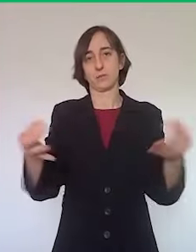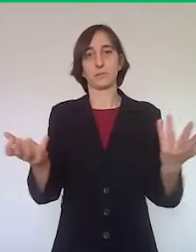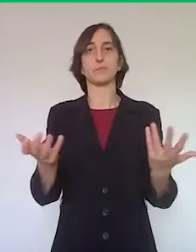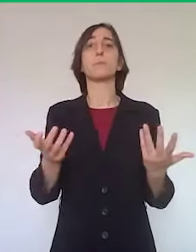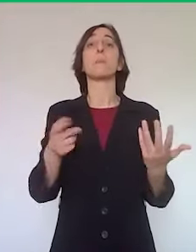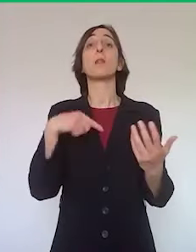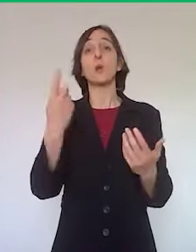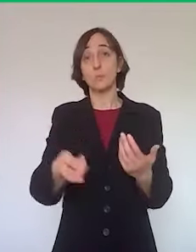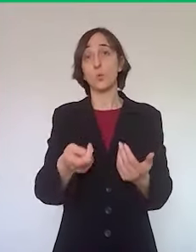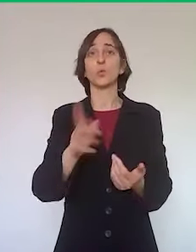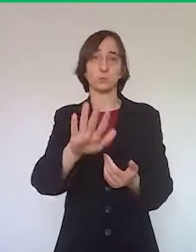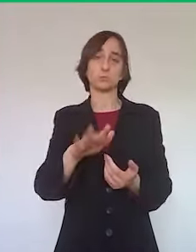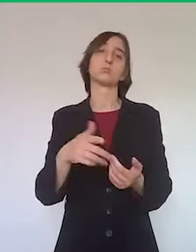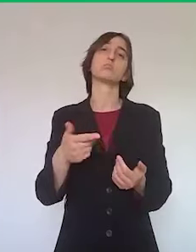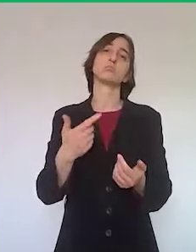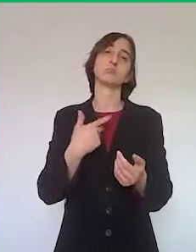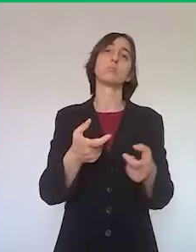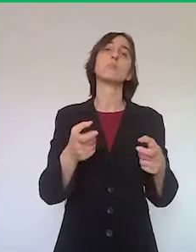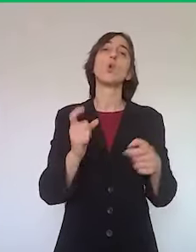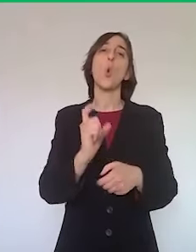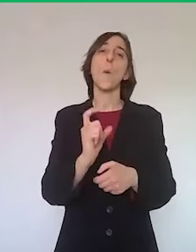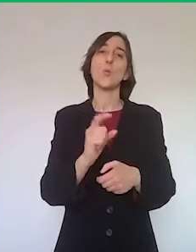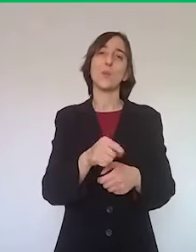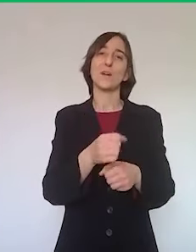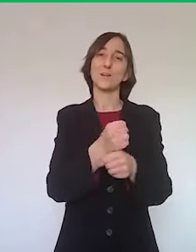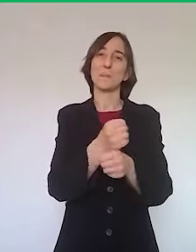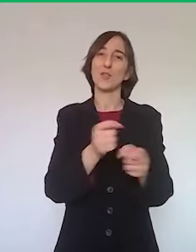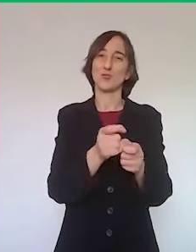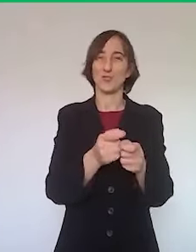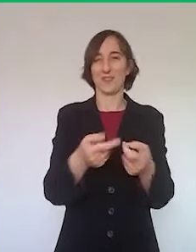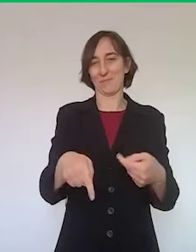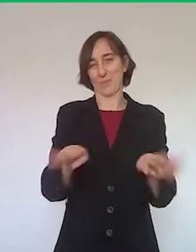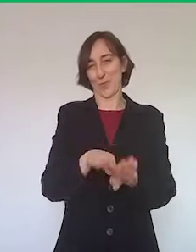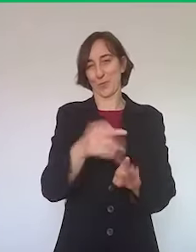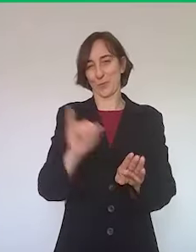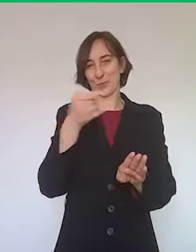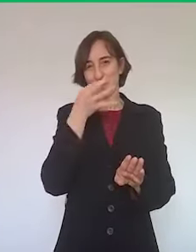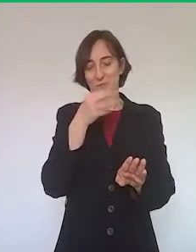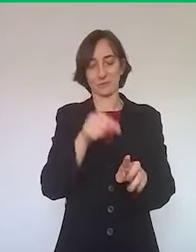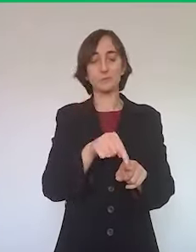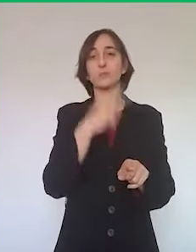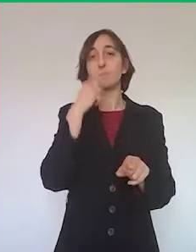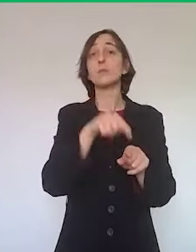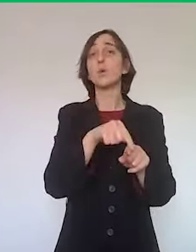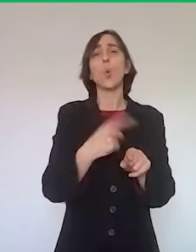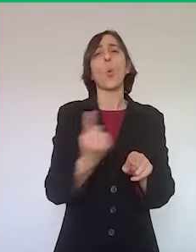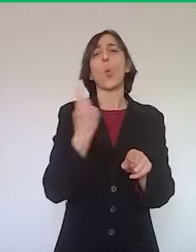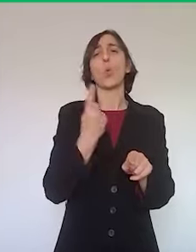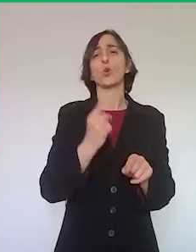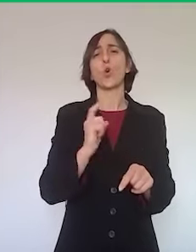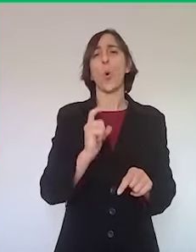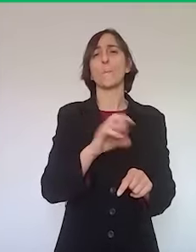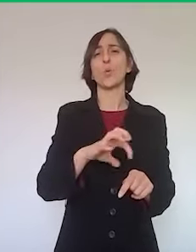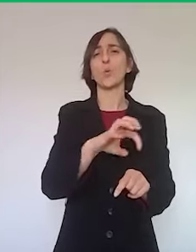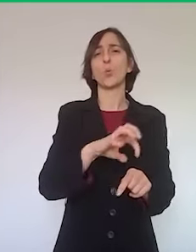due per il Comune di Medicina, concludo su questo, il Comune di Medicina, voi sapete che è stato l'unico comune dell'Emilia Romagna